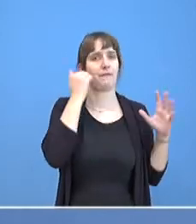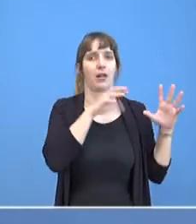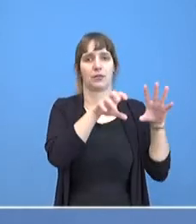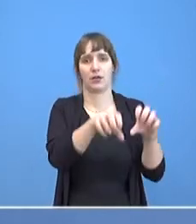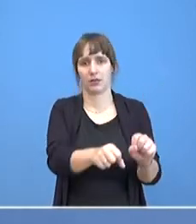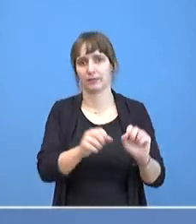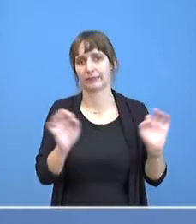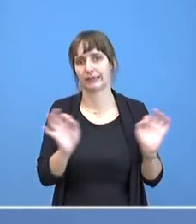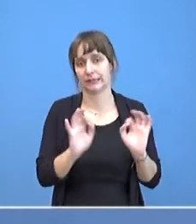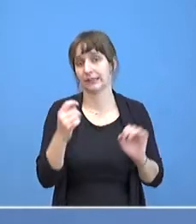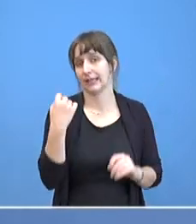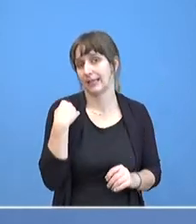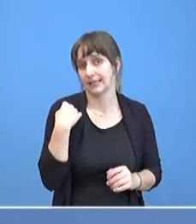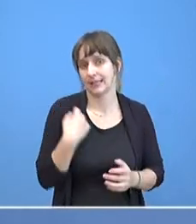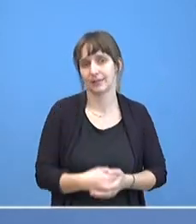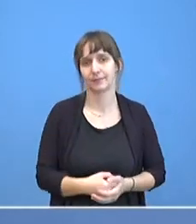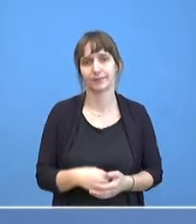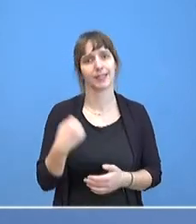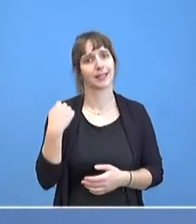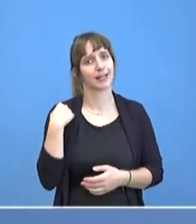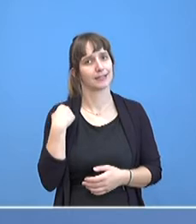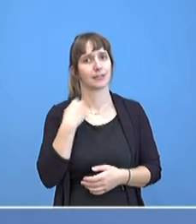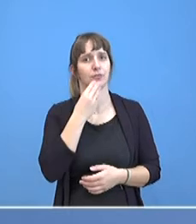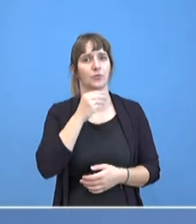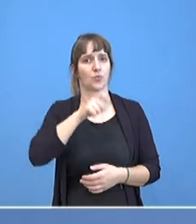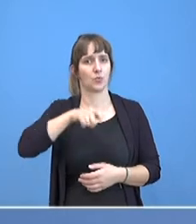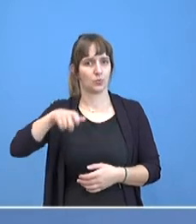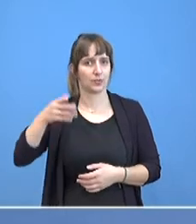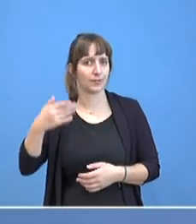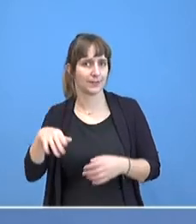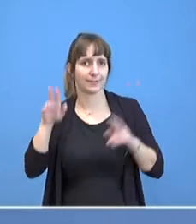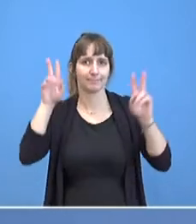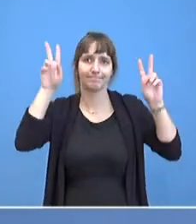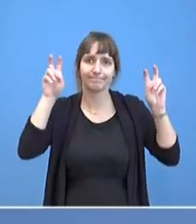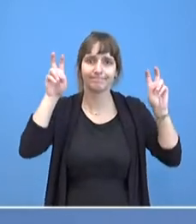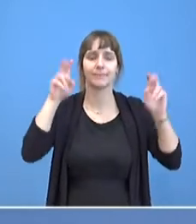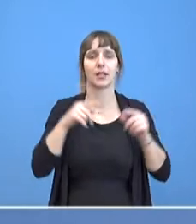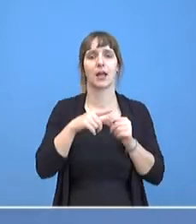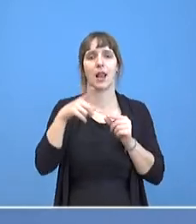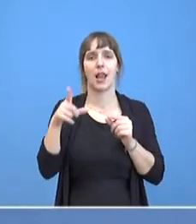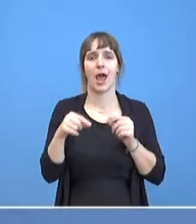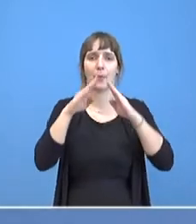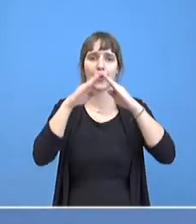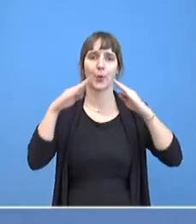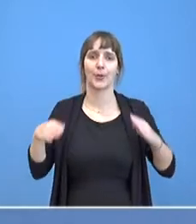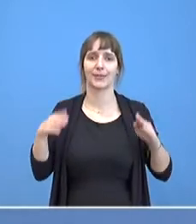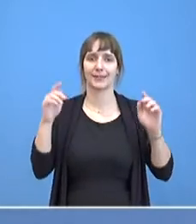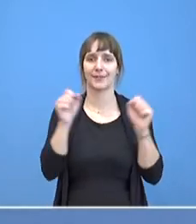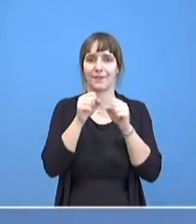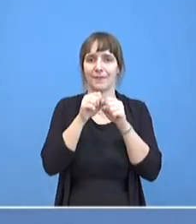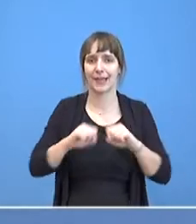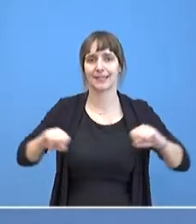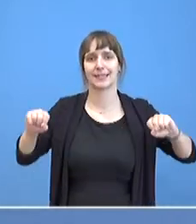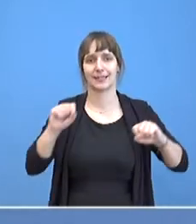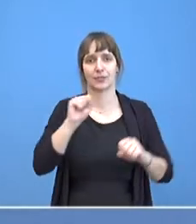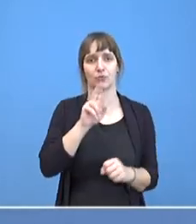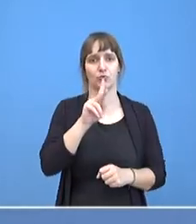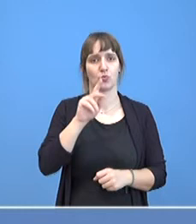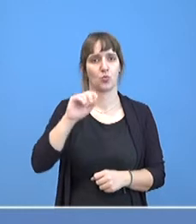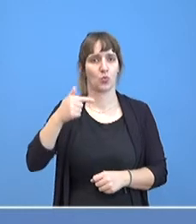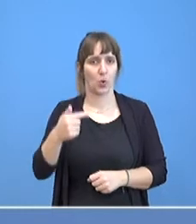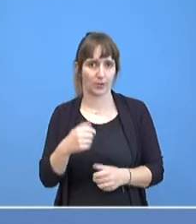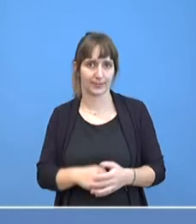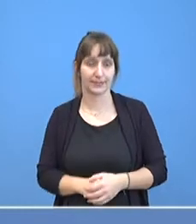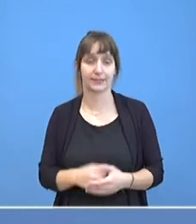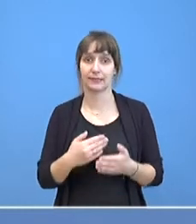Gestern haben die Juden ja das sogenannte Laubhüttenfest Sukkot gefeiert. Und wir verurteilen diesen Angriff auf